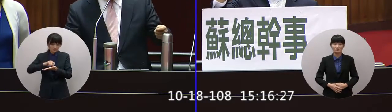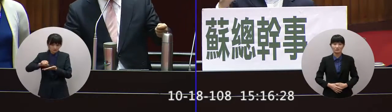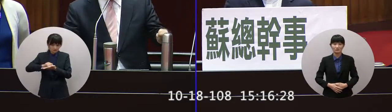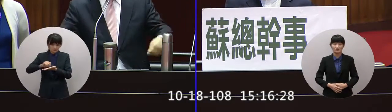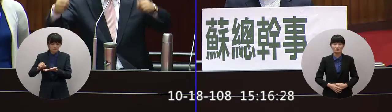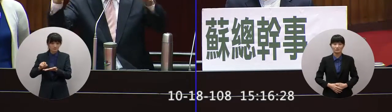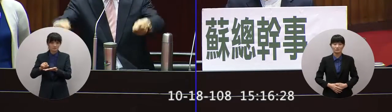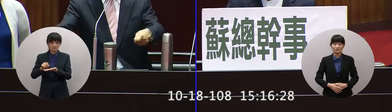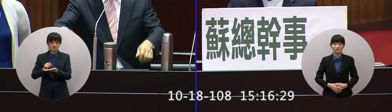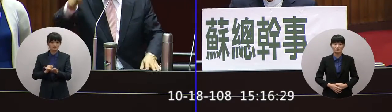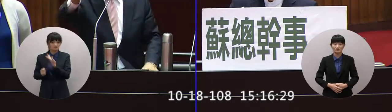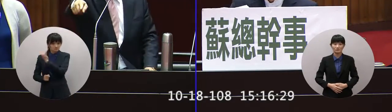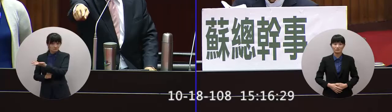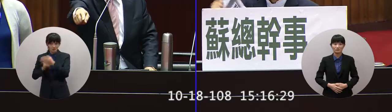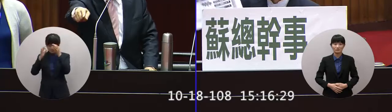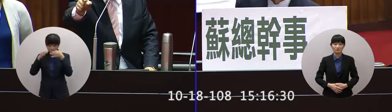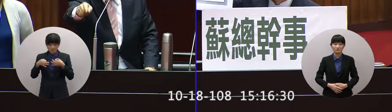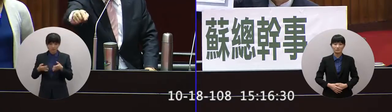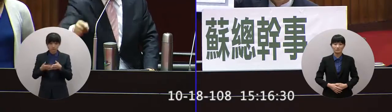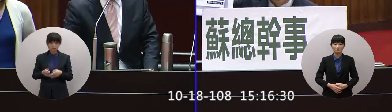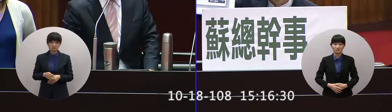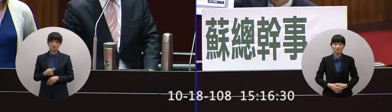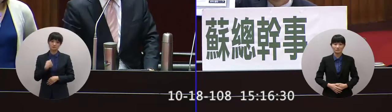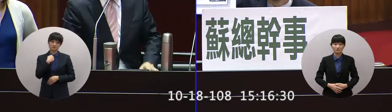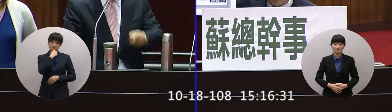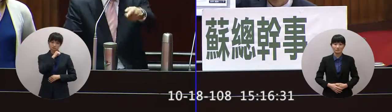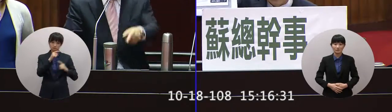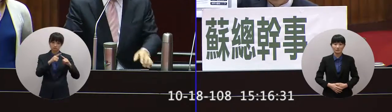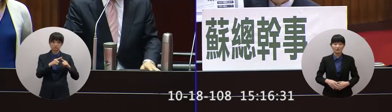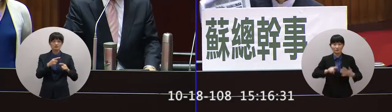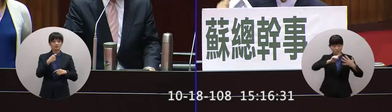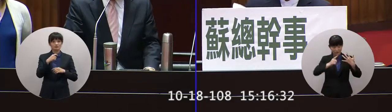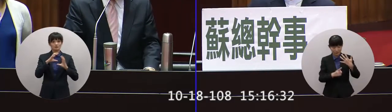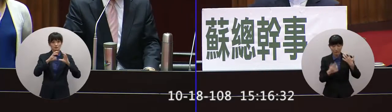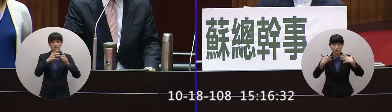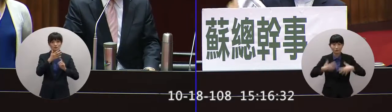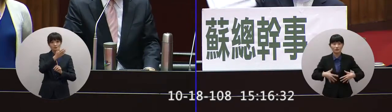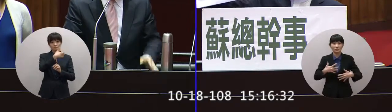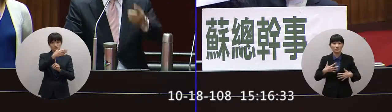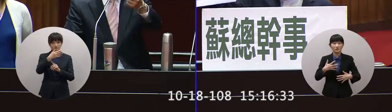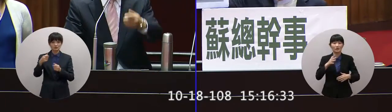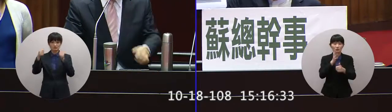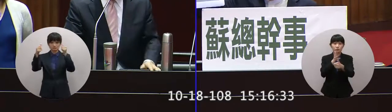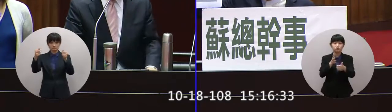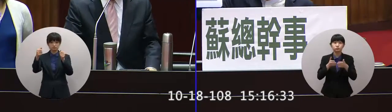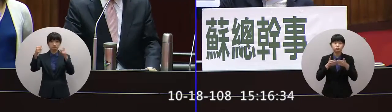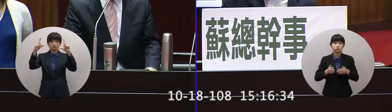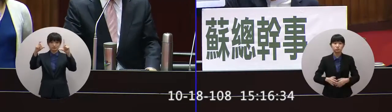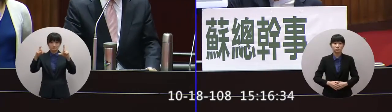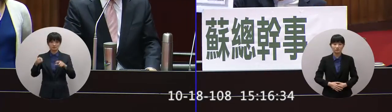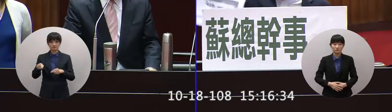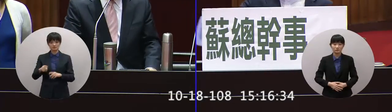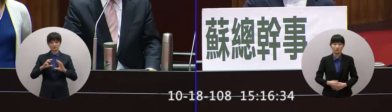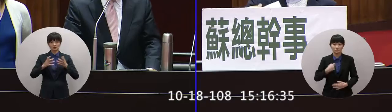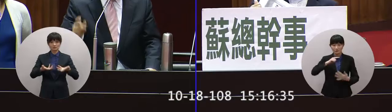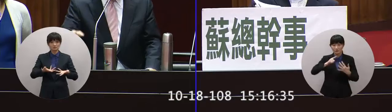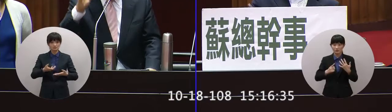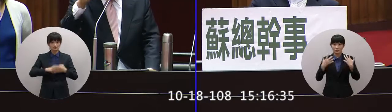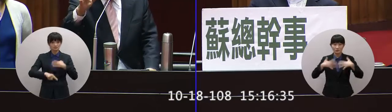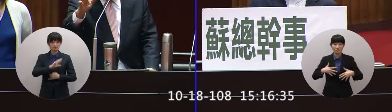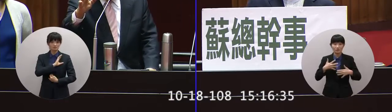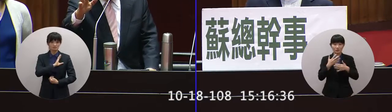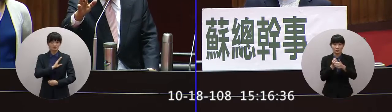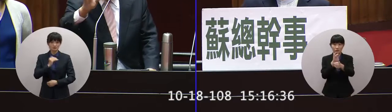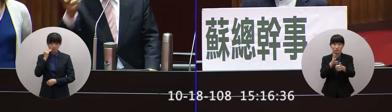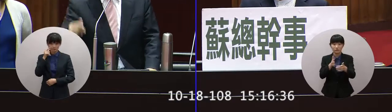拿著國旗被中國要求寫尾過書我還有問題啊你怎麼一句話都不講我還有問題來你